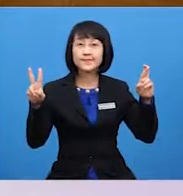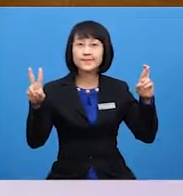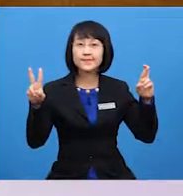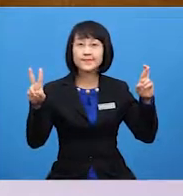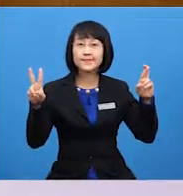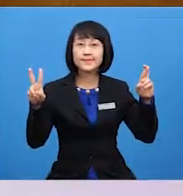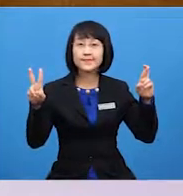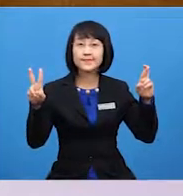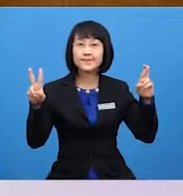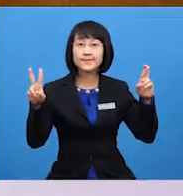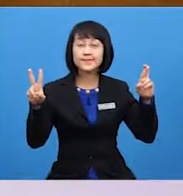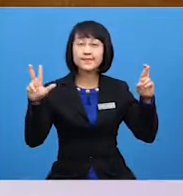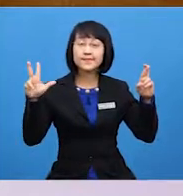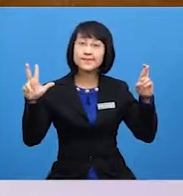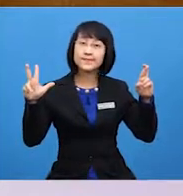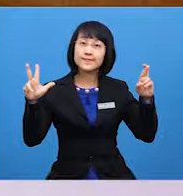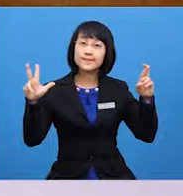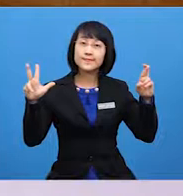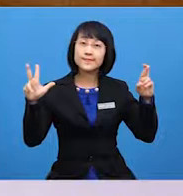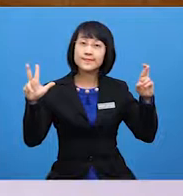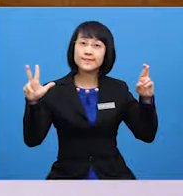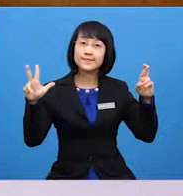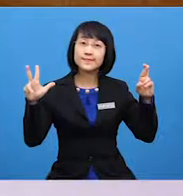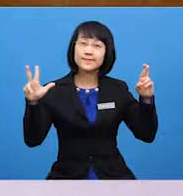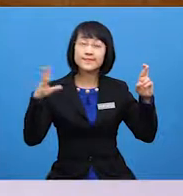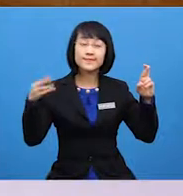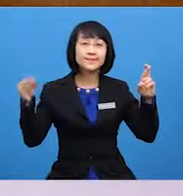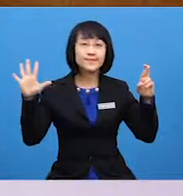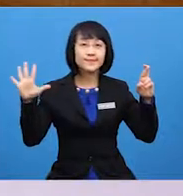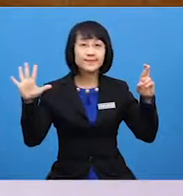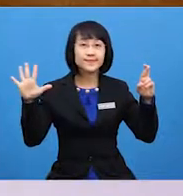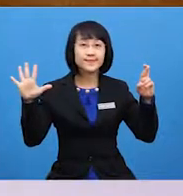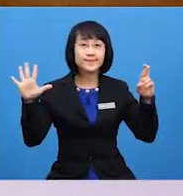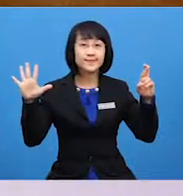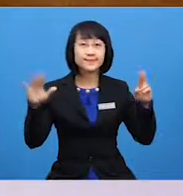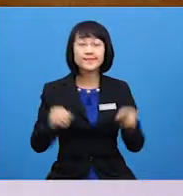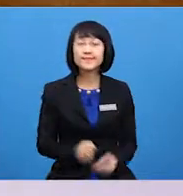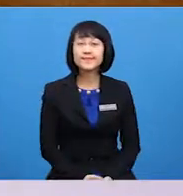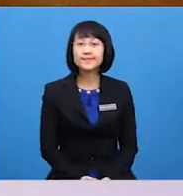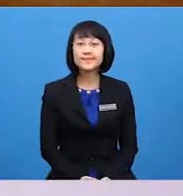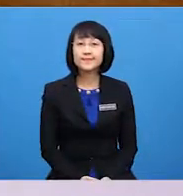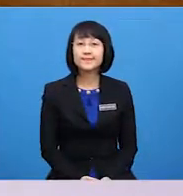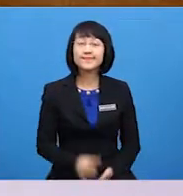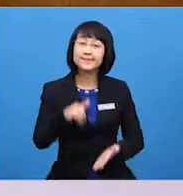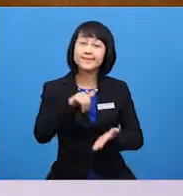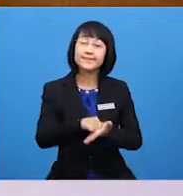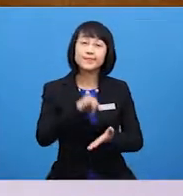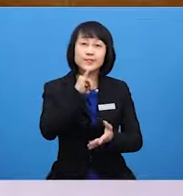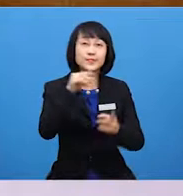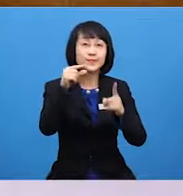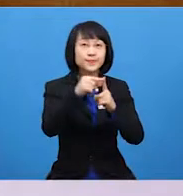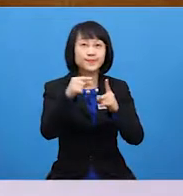Three And five Letter And that is